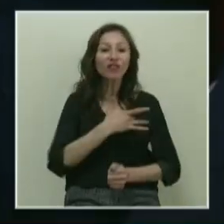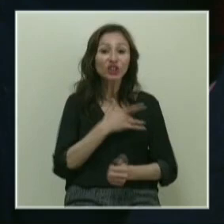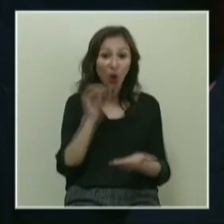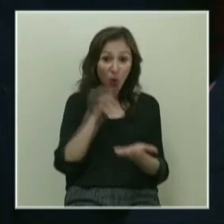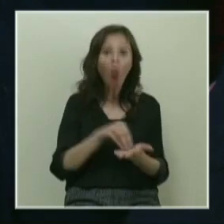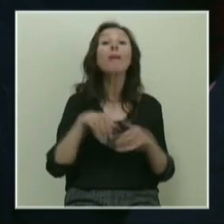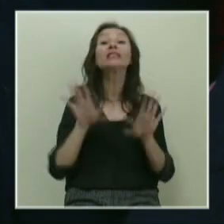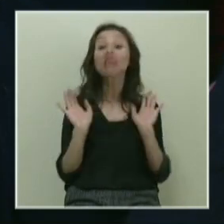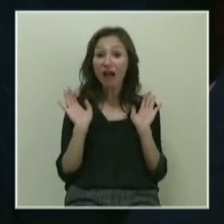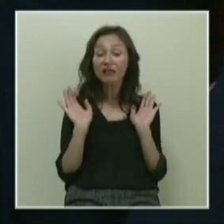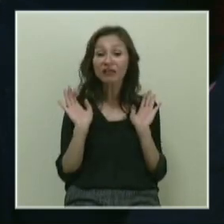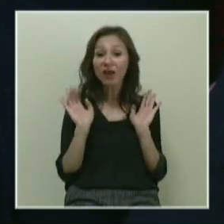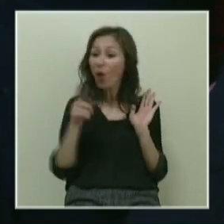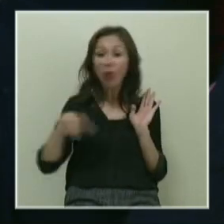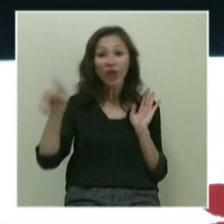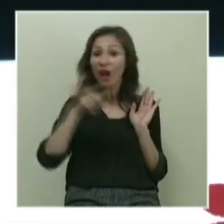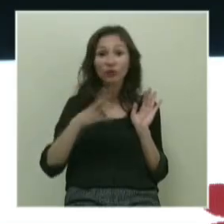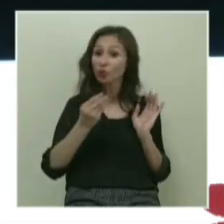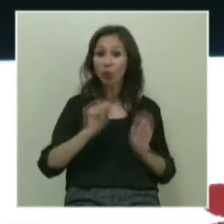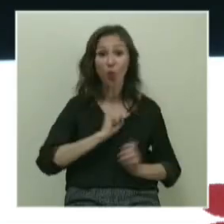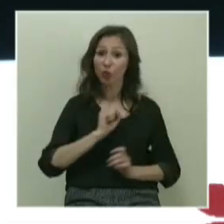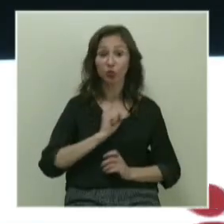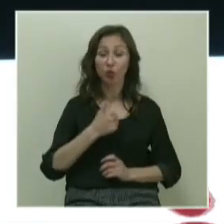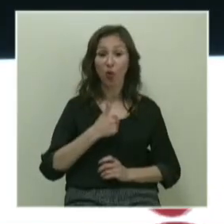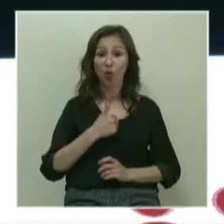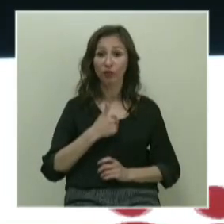koymazsak, o tarafı beni çok korkutuyor.